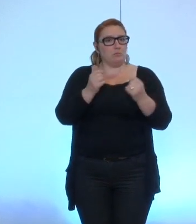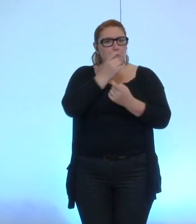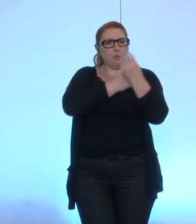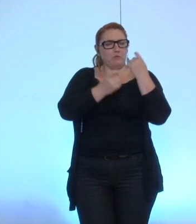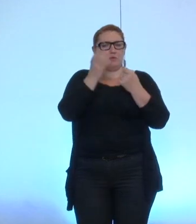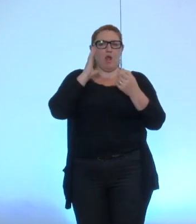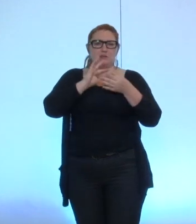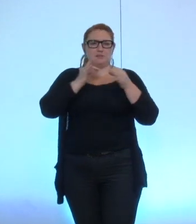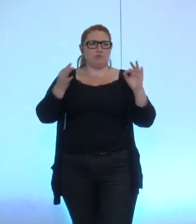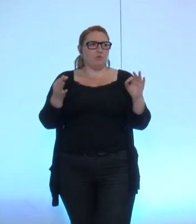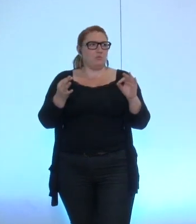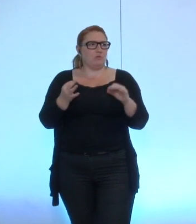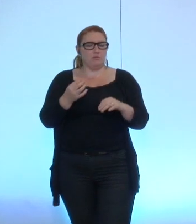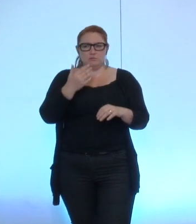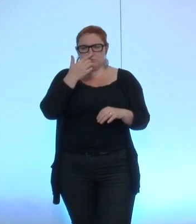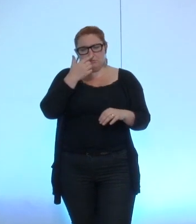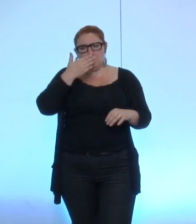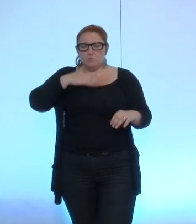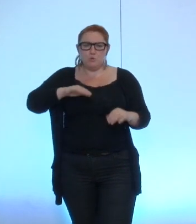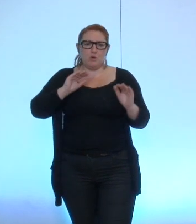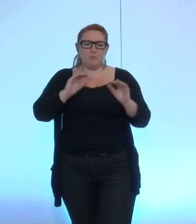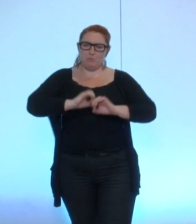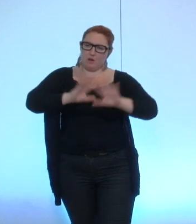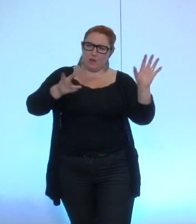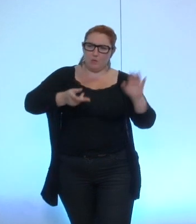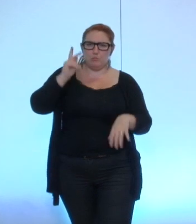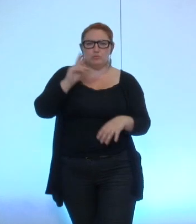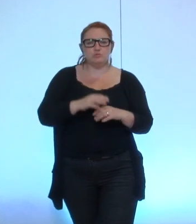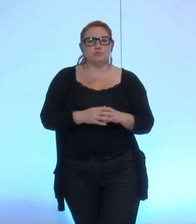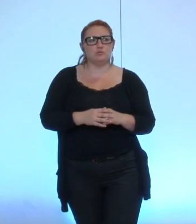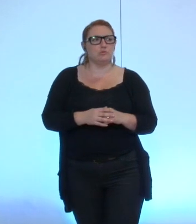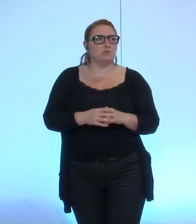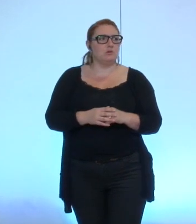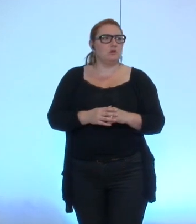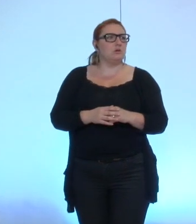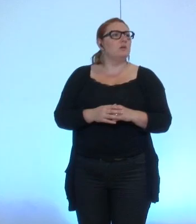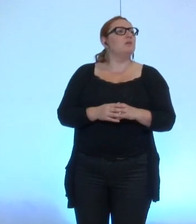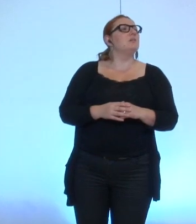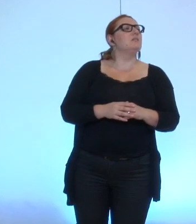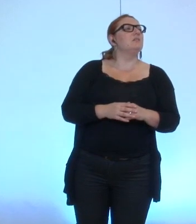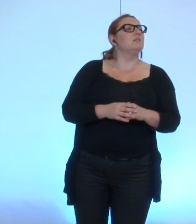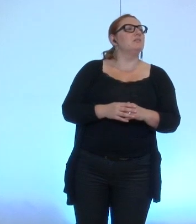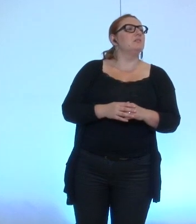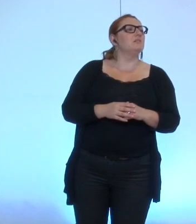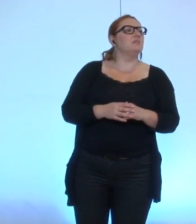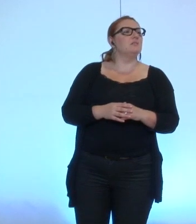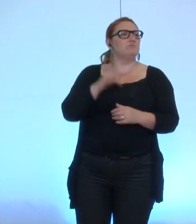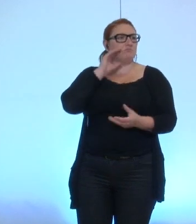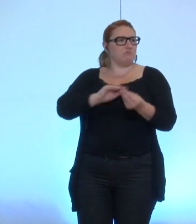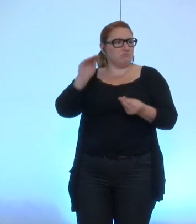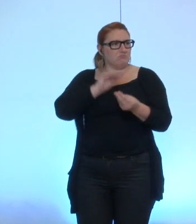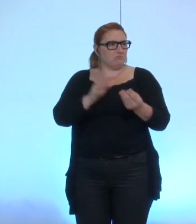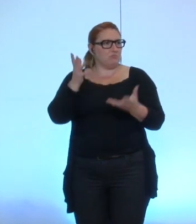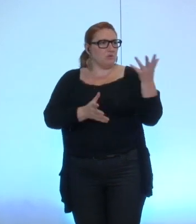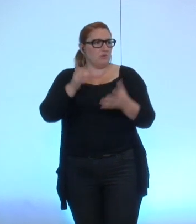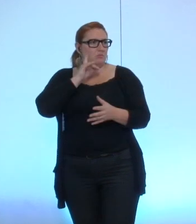formulation qui nous paraissait un peu plus claire en mettant clairement le vendredi après on s'est posé la question de savoir si c'est pas parce que vous aviez